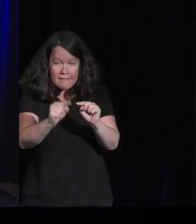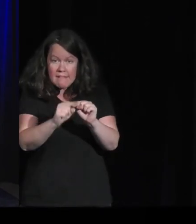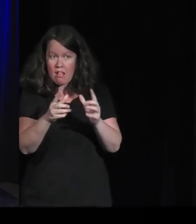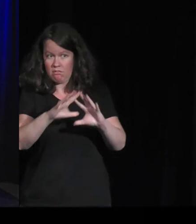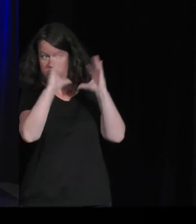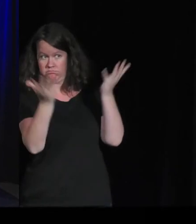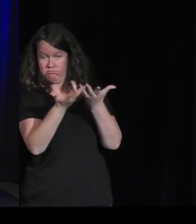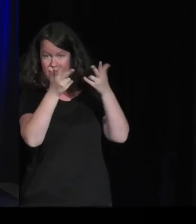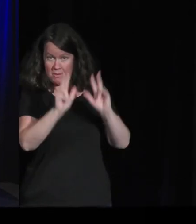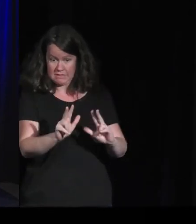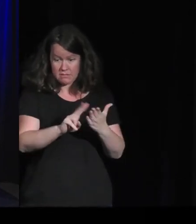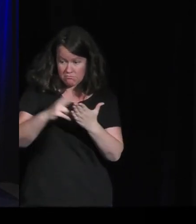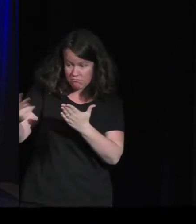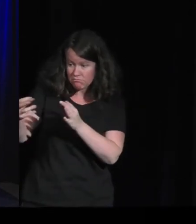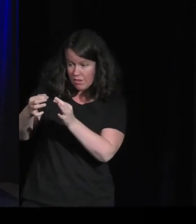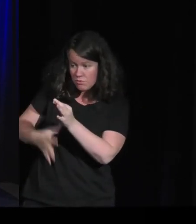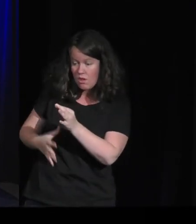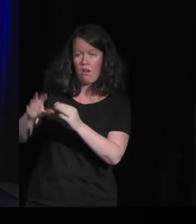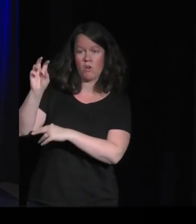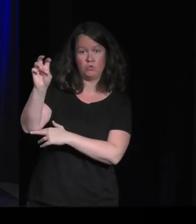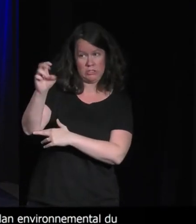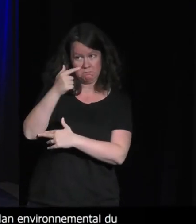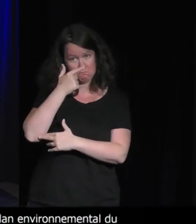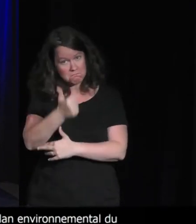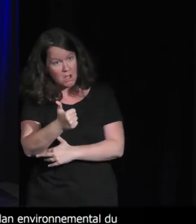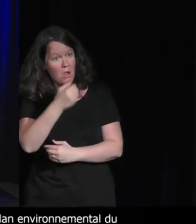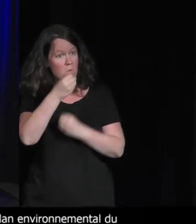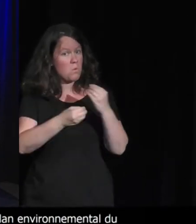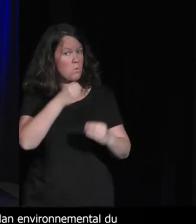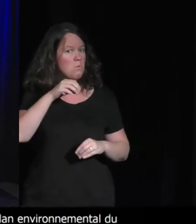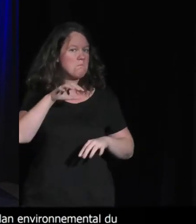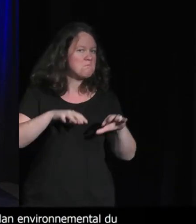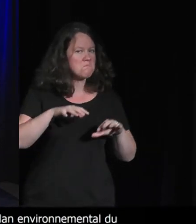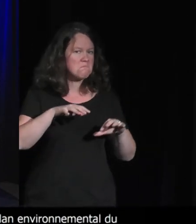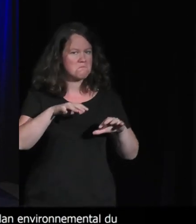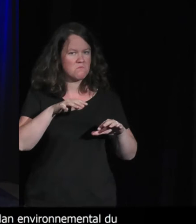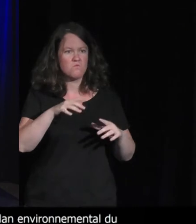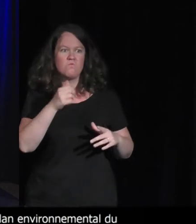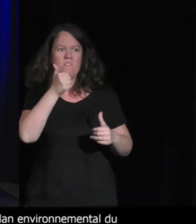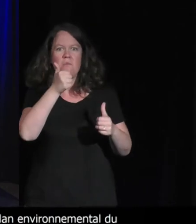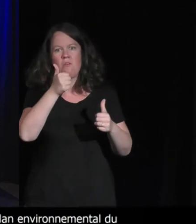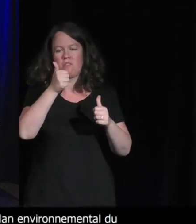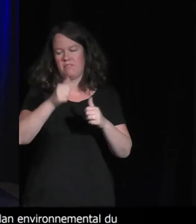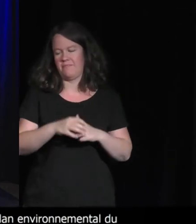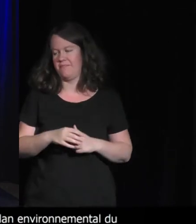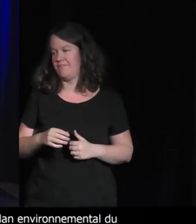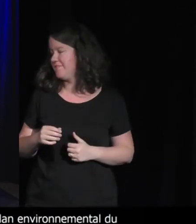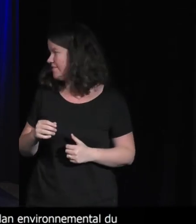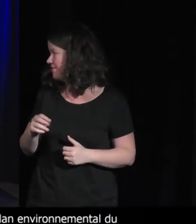'est un bon bilan ou est-ce que c'est un très, très mauvais bilan, sans vouloir influencer ? En tout cas, c'est un bilan qui